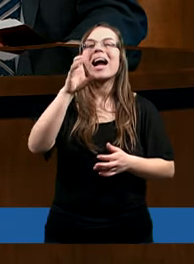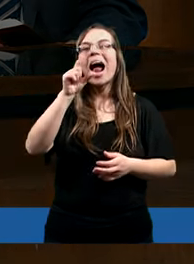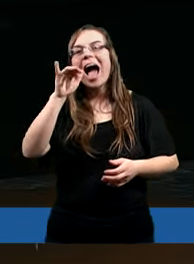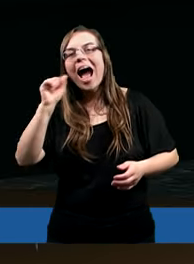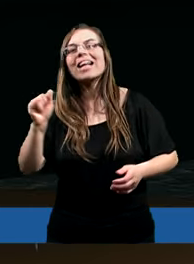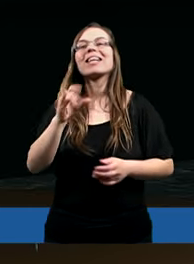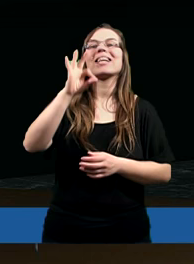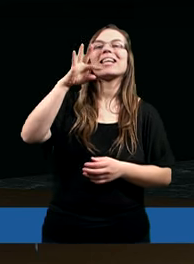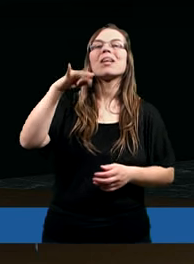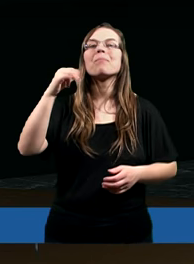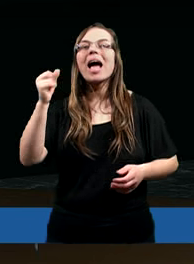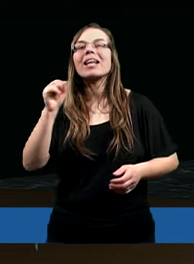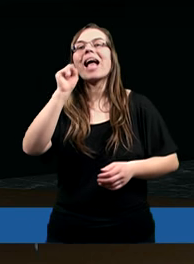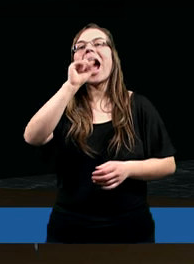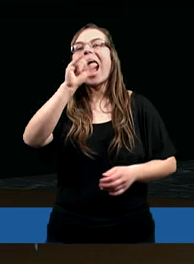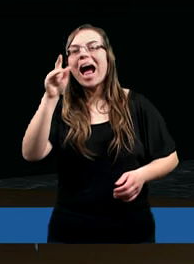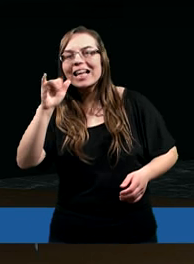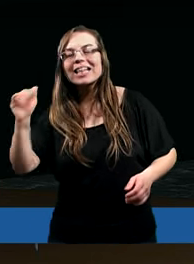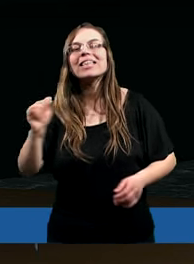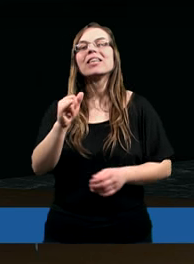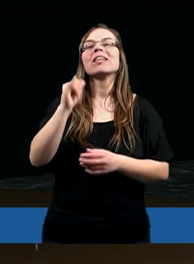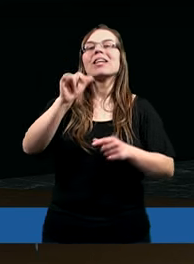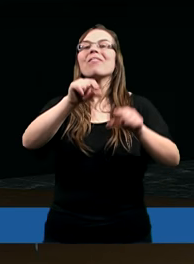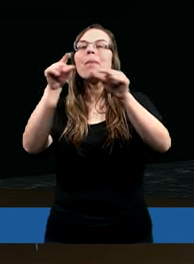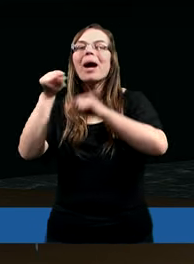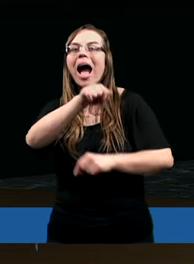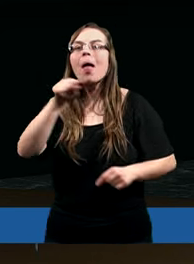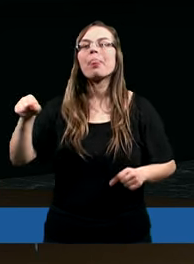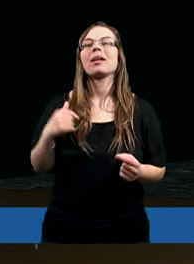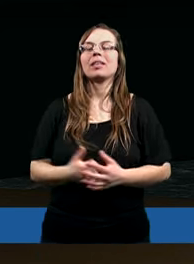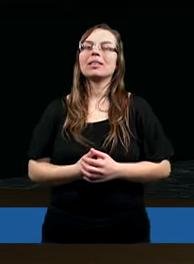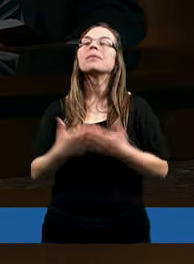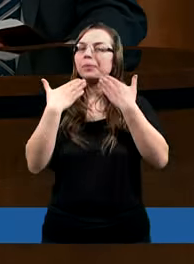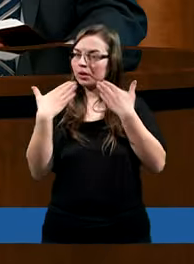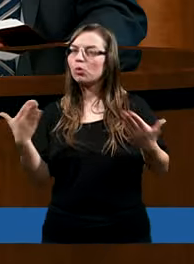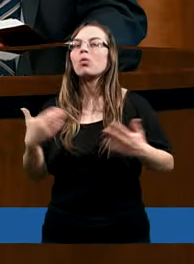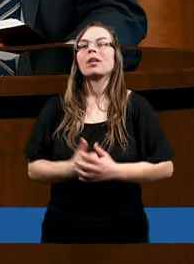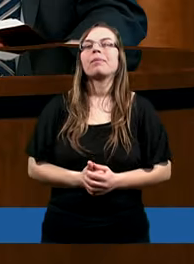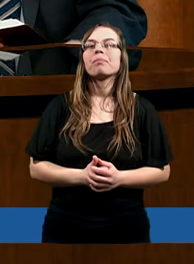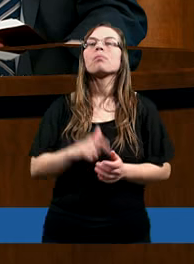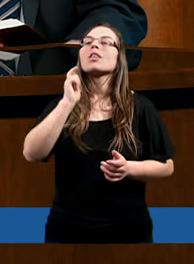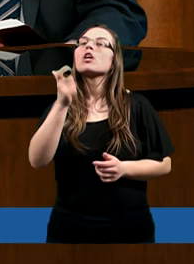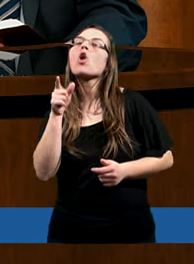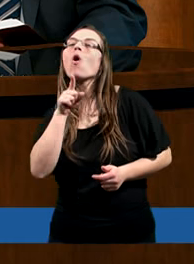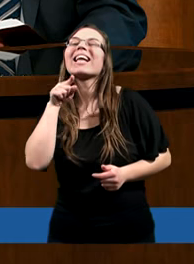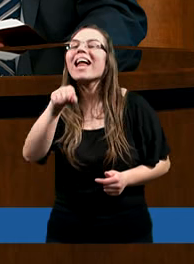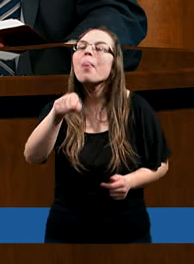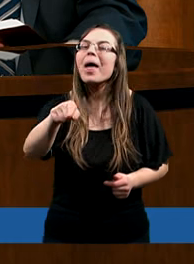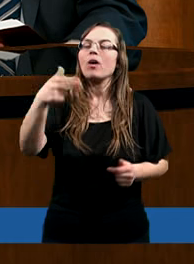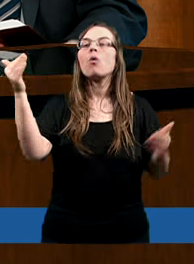Galacji, Kapadocji, Azji i Bytyni wybranych. Dziękuję. Co z tego